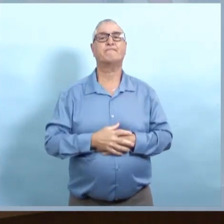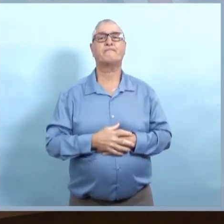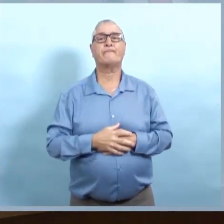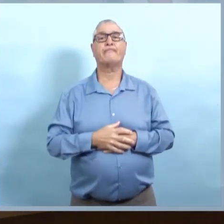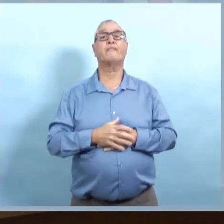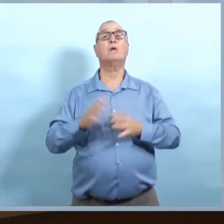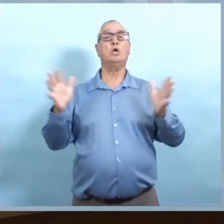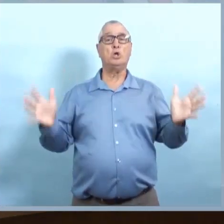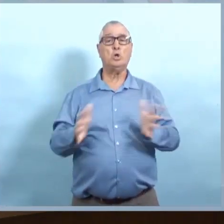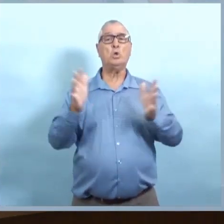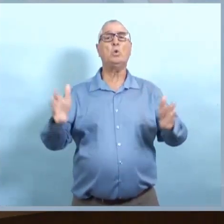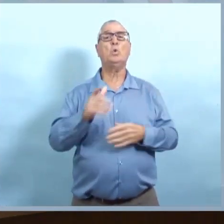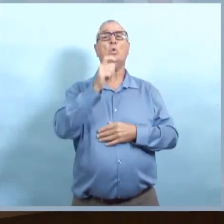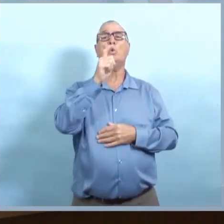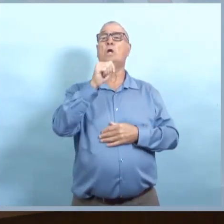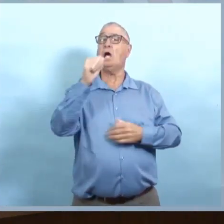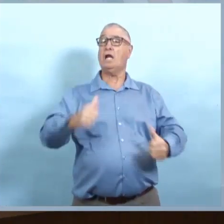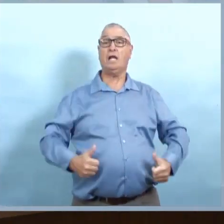inviter 10 personnes.